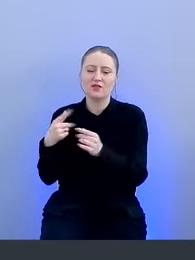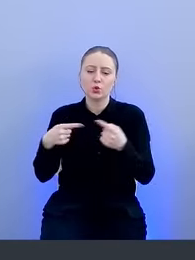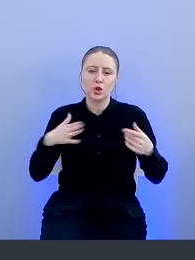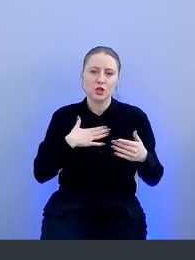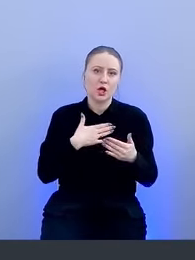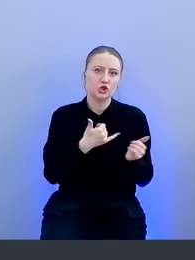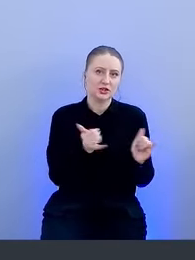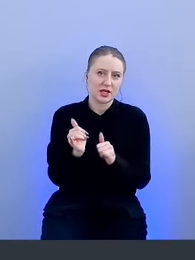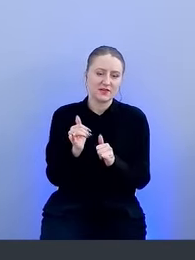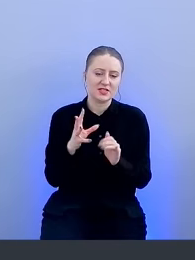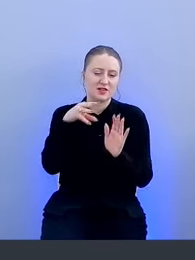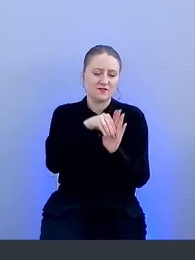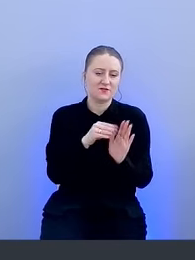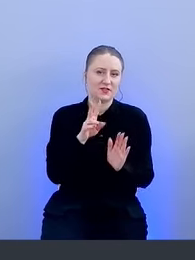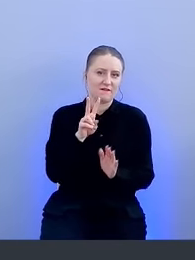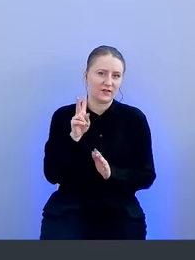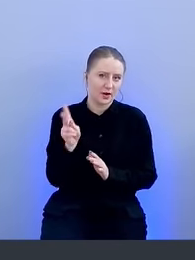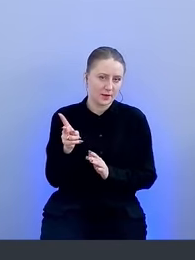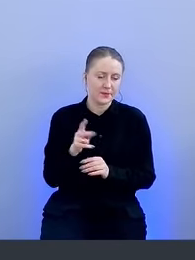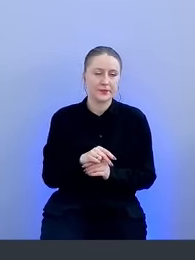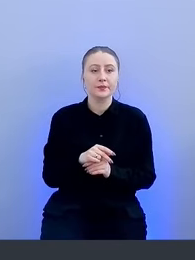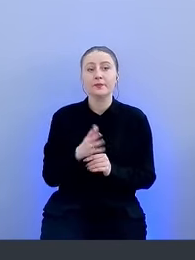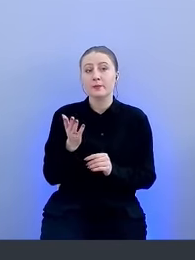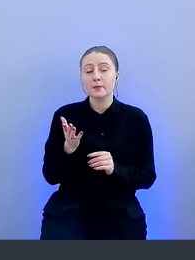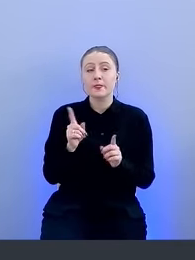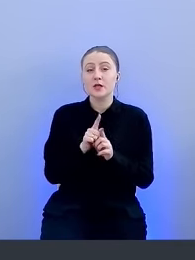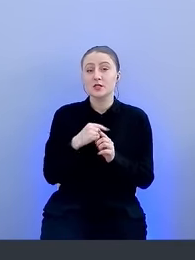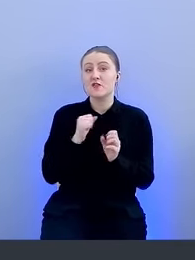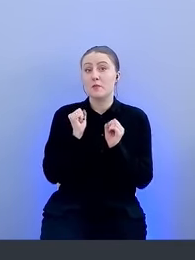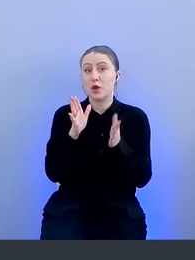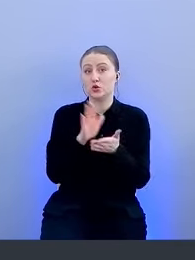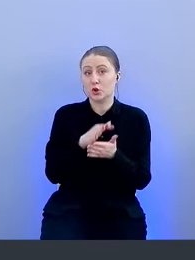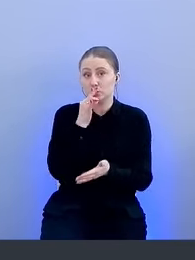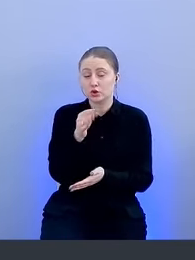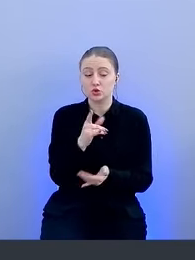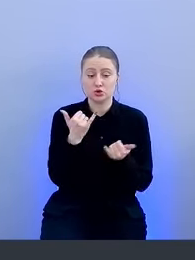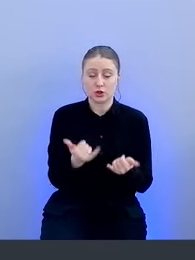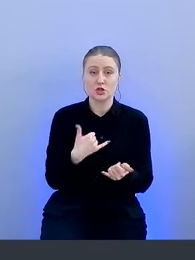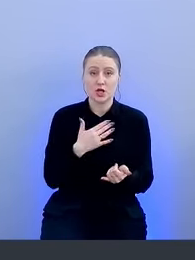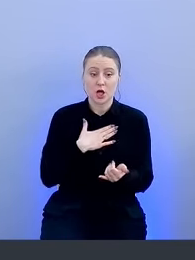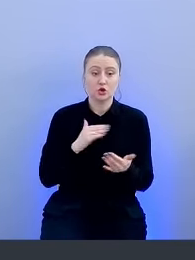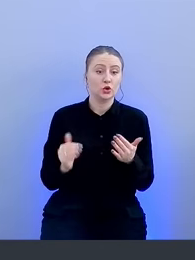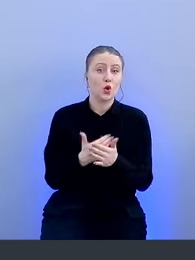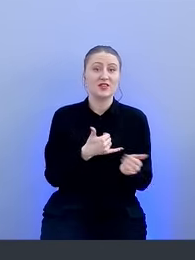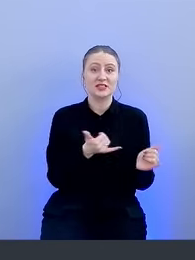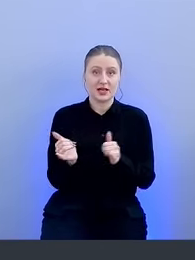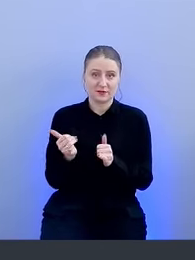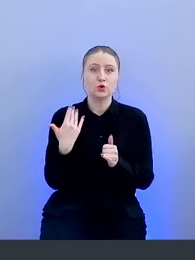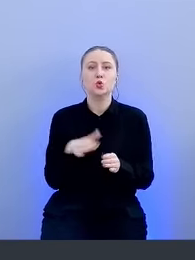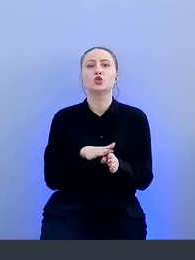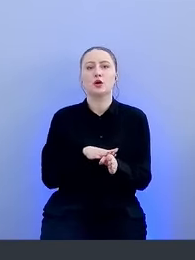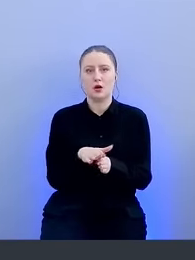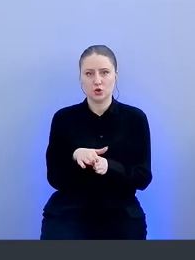сервисы в рамках экосистемы ВК. Сразу наперед скажу, что на текущий момент наш новый сервис реализован